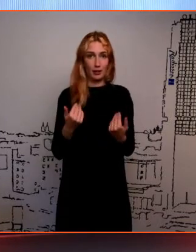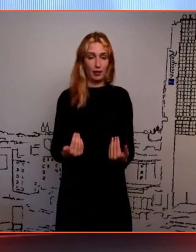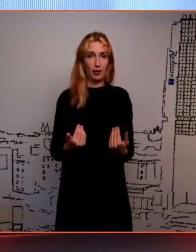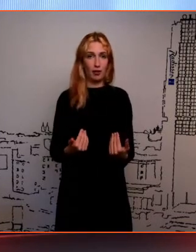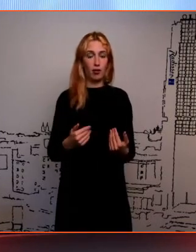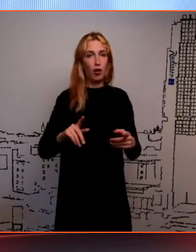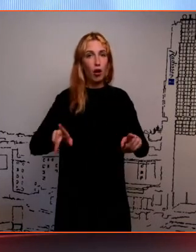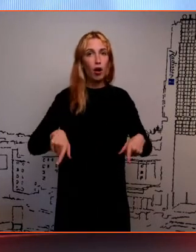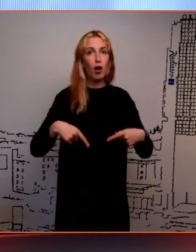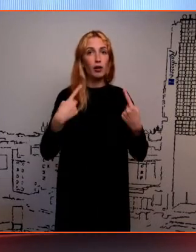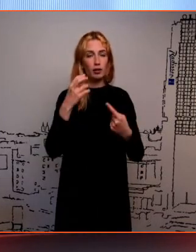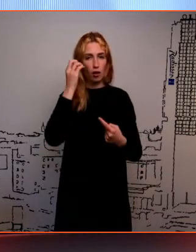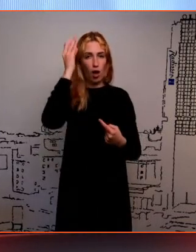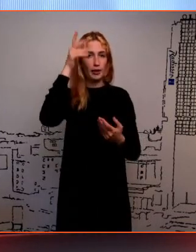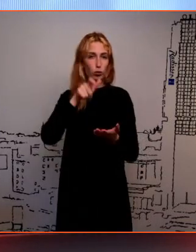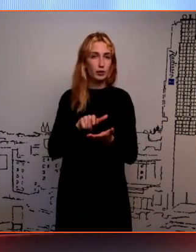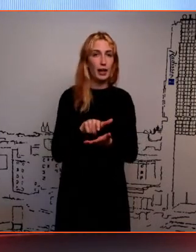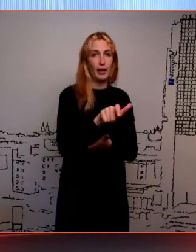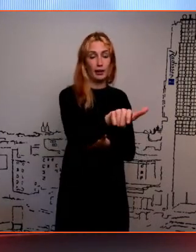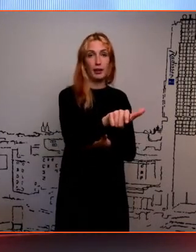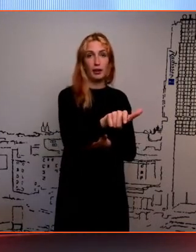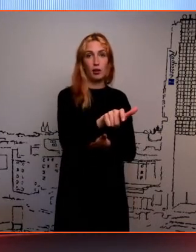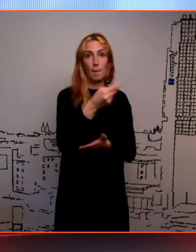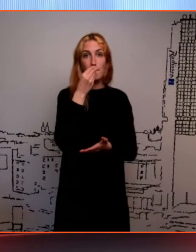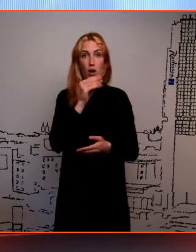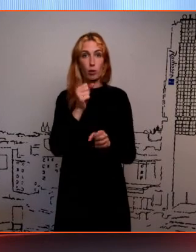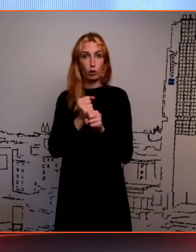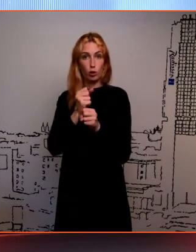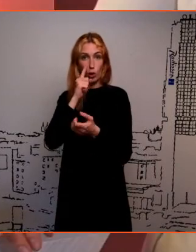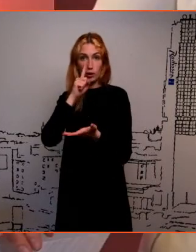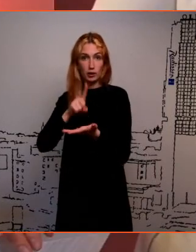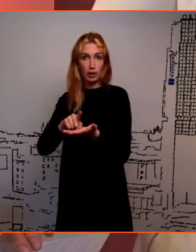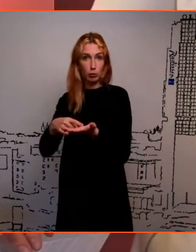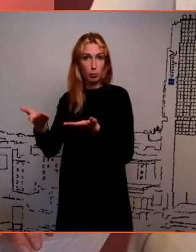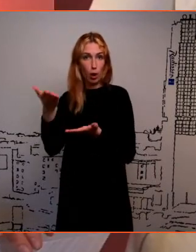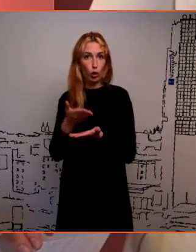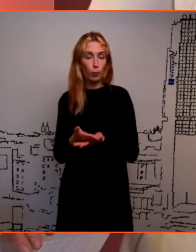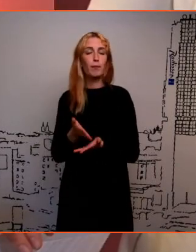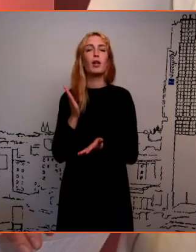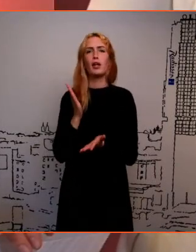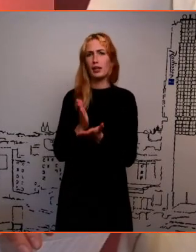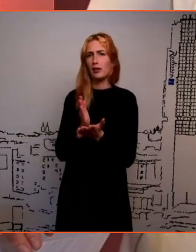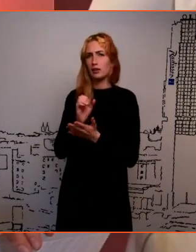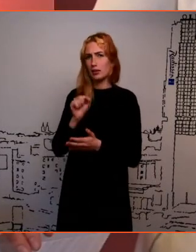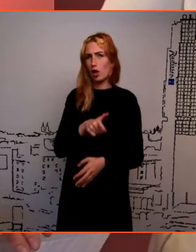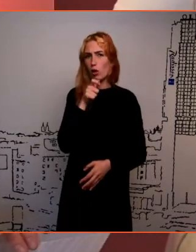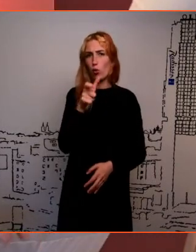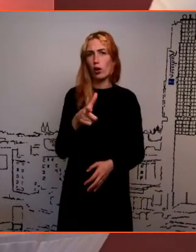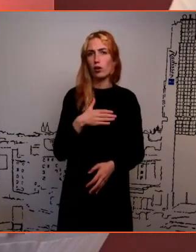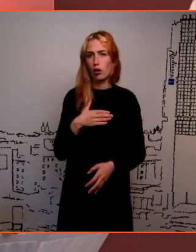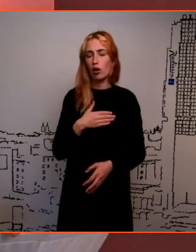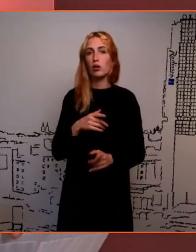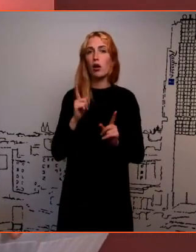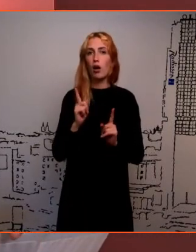areng, nüüd-öelda, haridustel toob kaas ka paremat töötingimused? Mõtteks kindlasti jah, aga tuleks valida